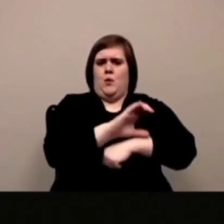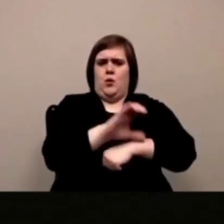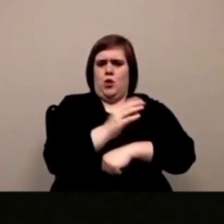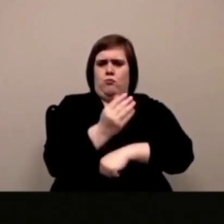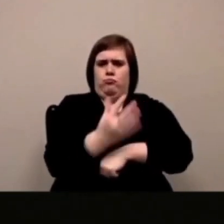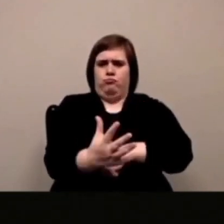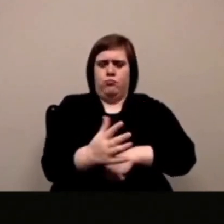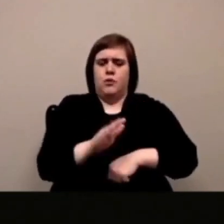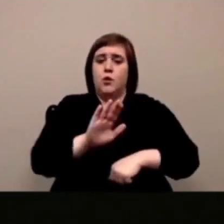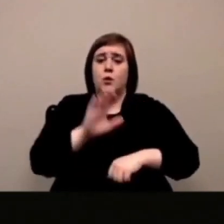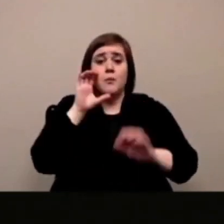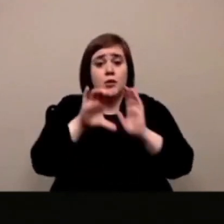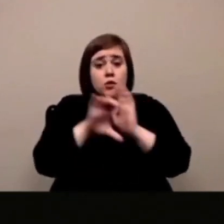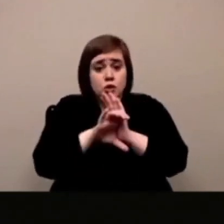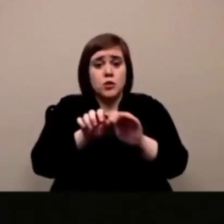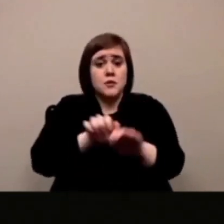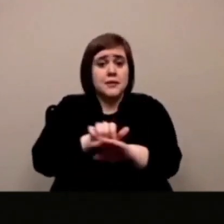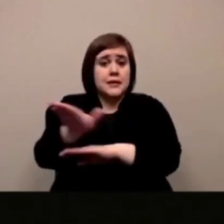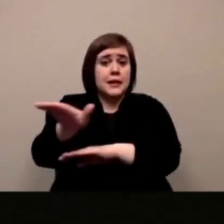questa tecnologia